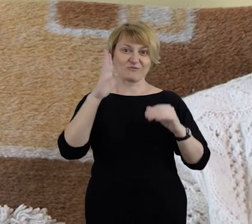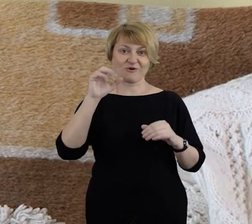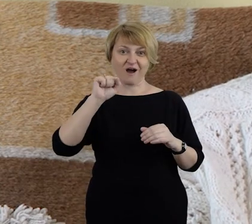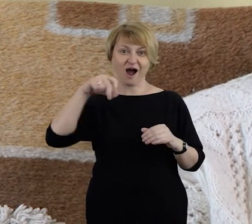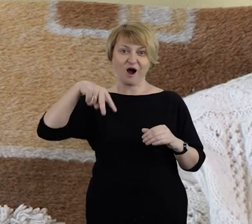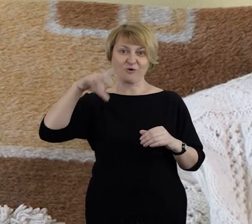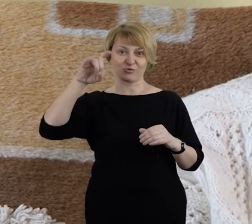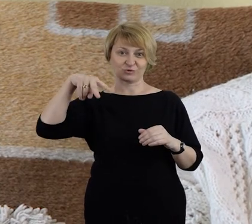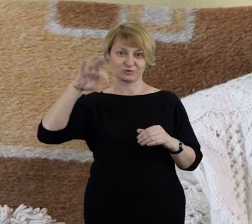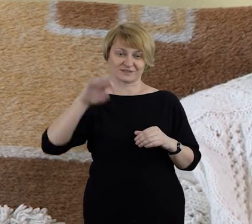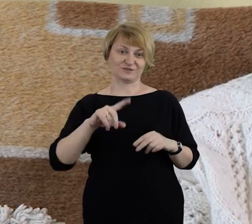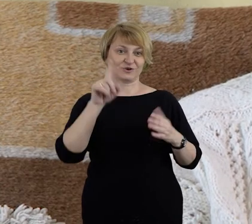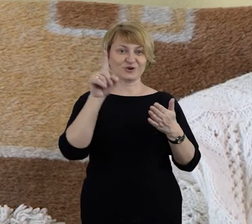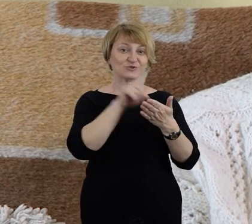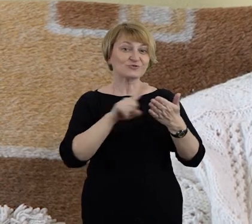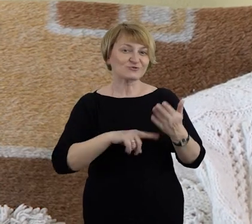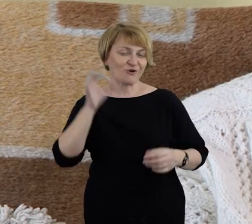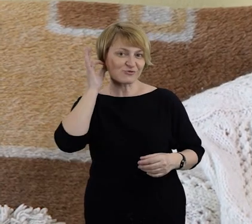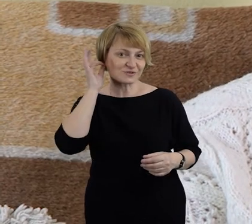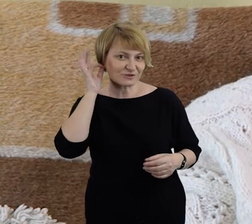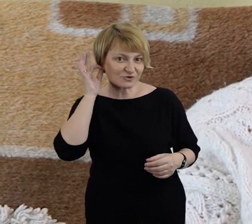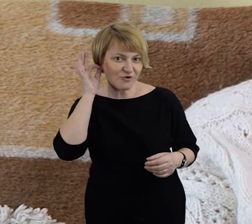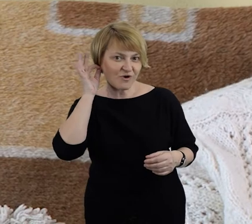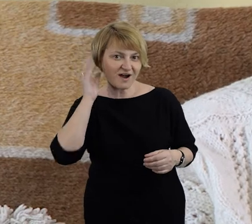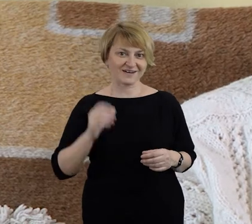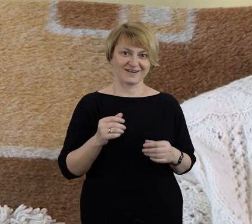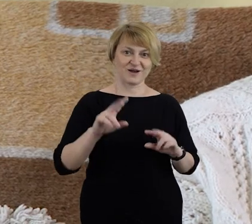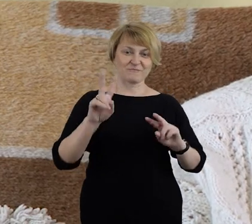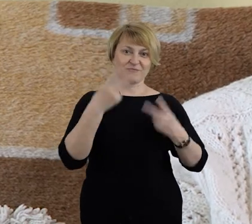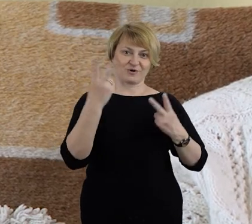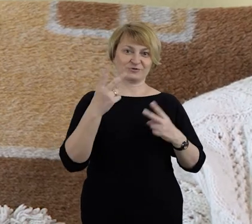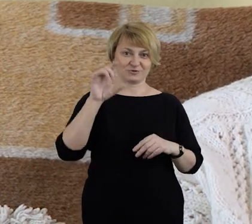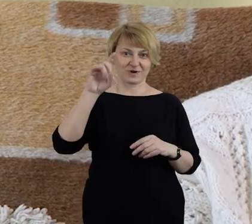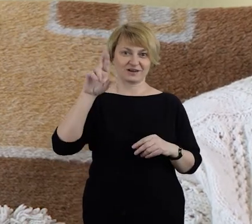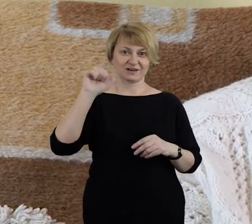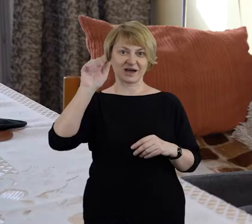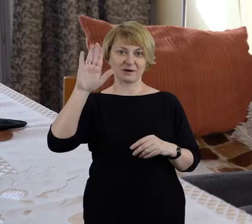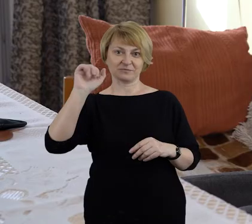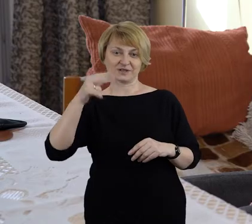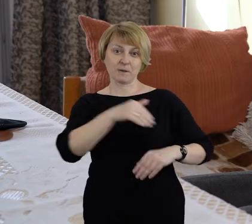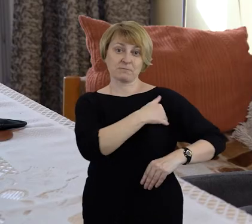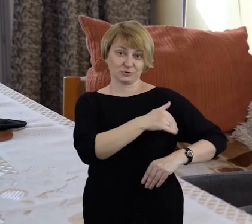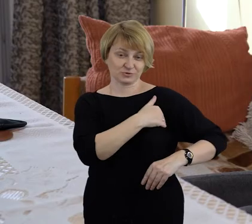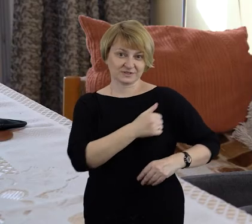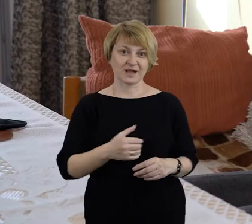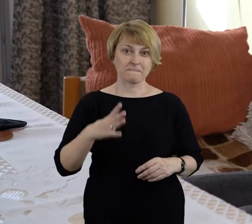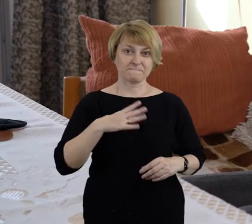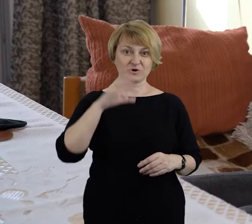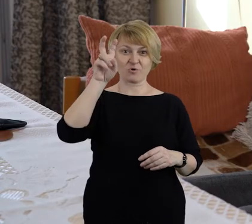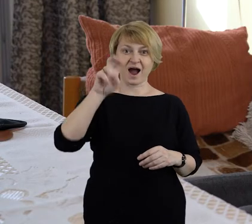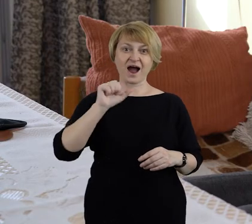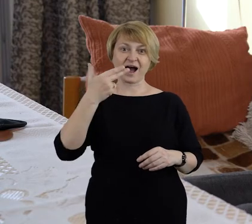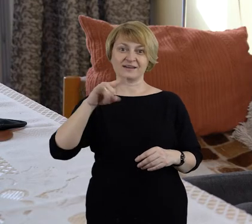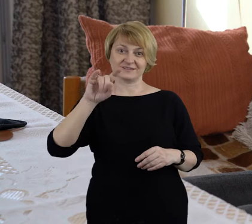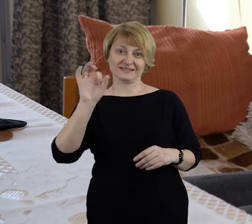ona tutejsza ślązaczka, śląska dziołcha, że tak powiem, z Grabiny Prudnickiej. To była też